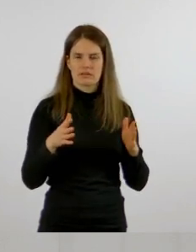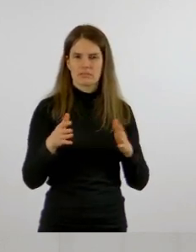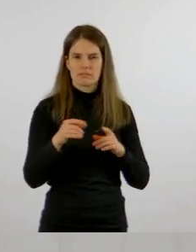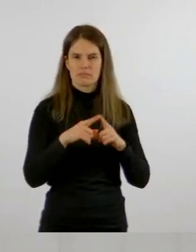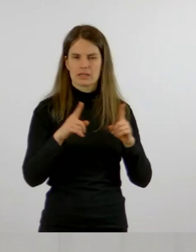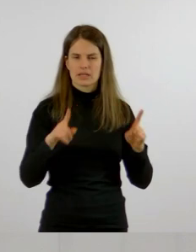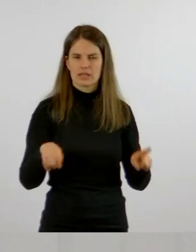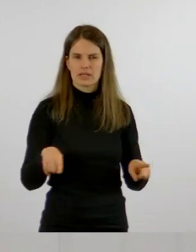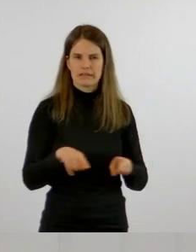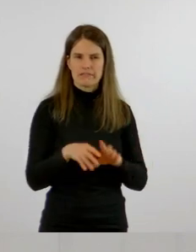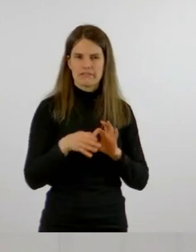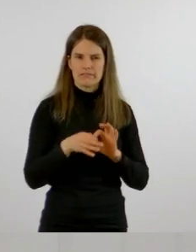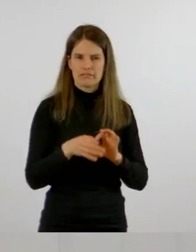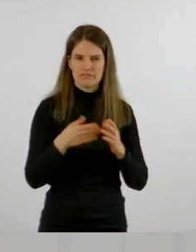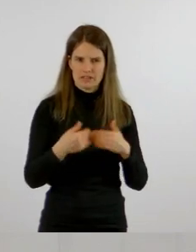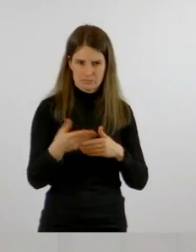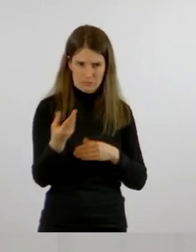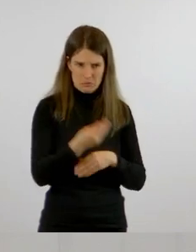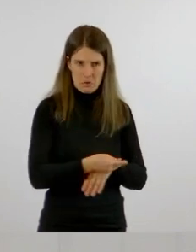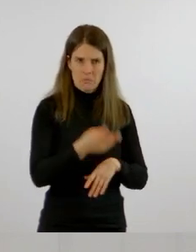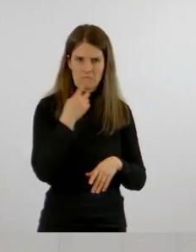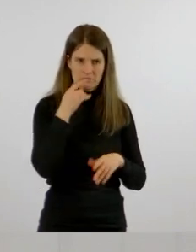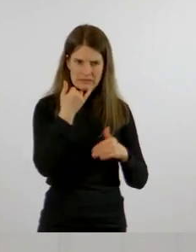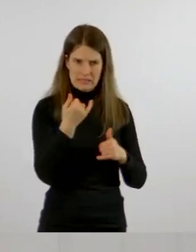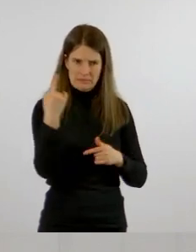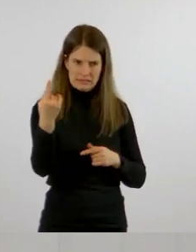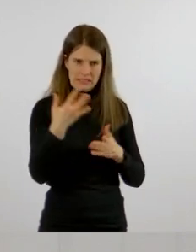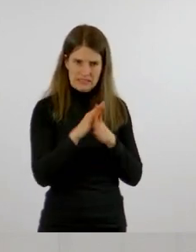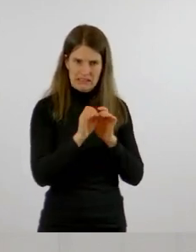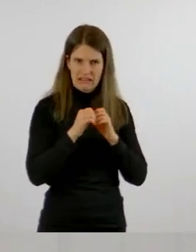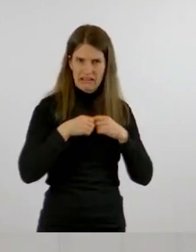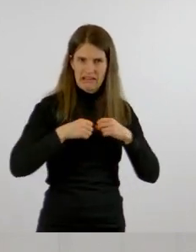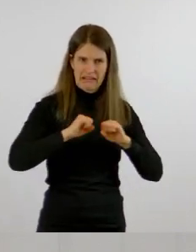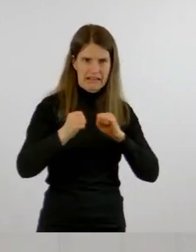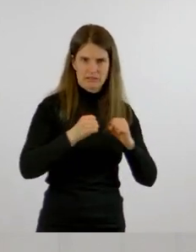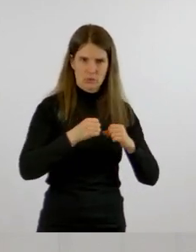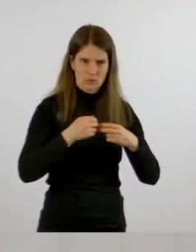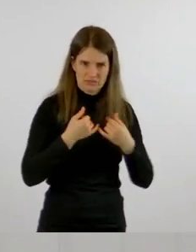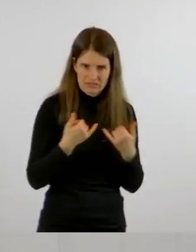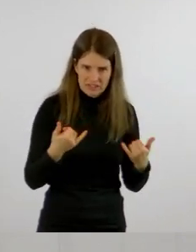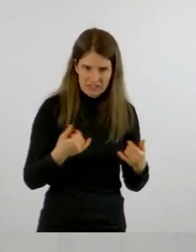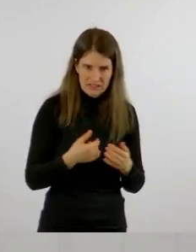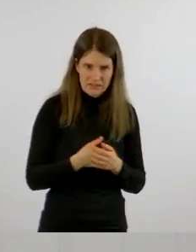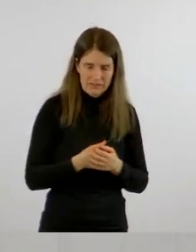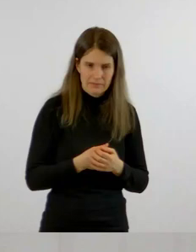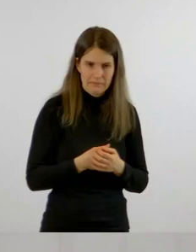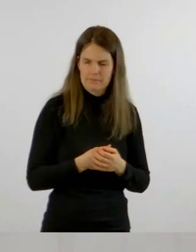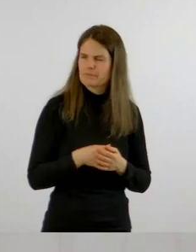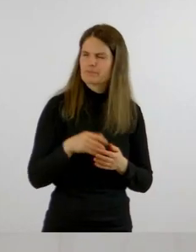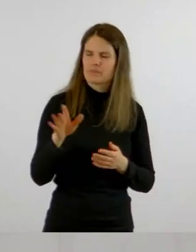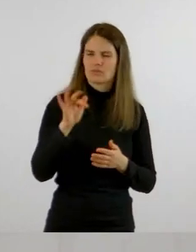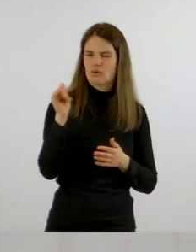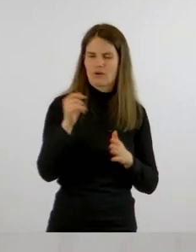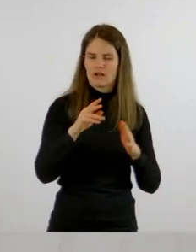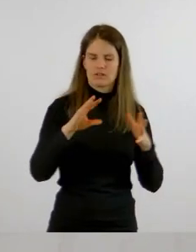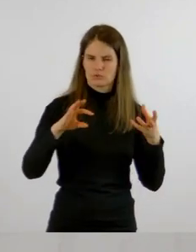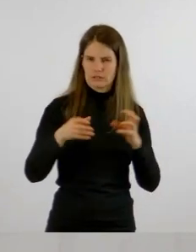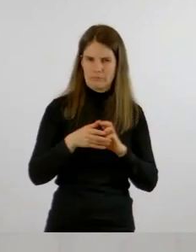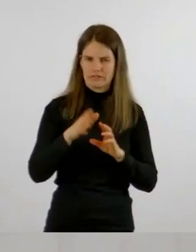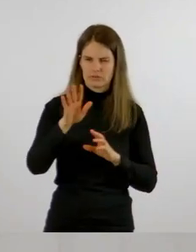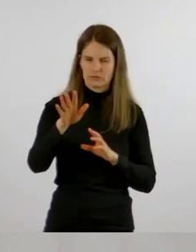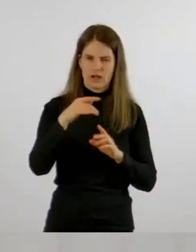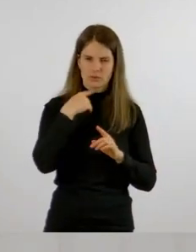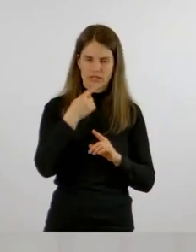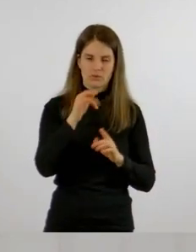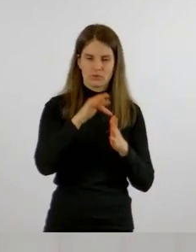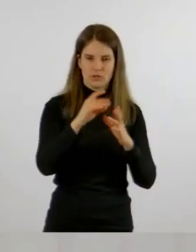Also Sie haben jetzt, ich versuche es mal zusammenzufassen, damit